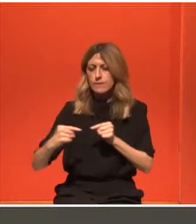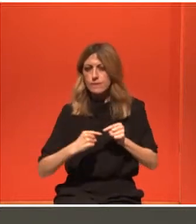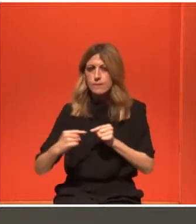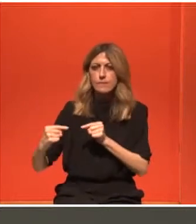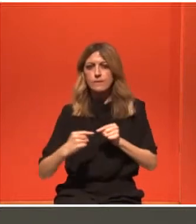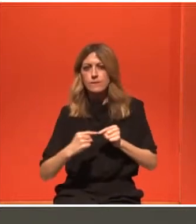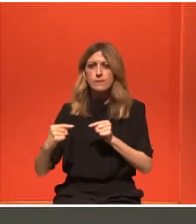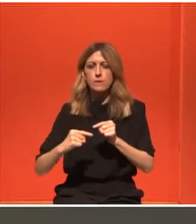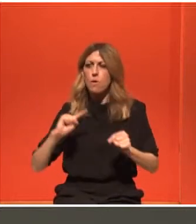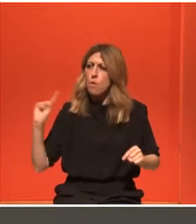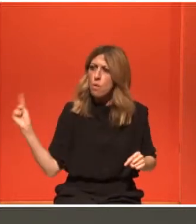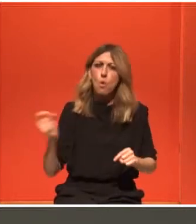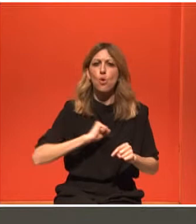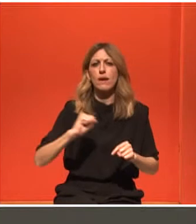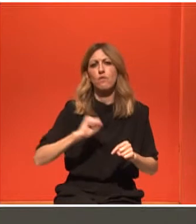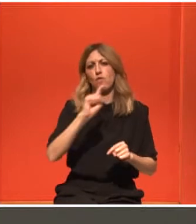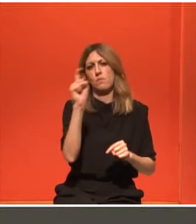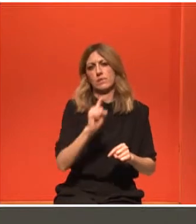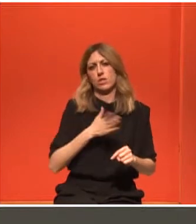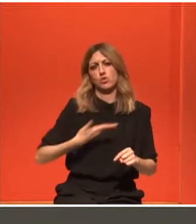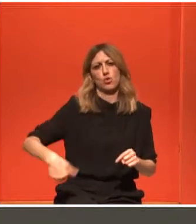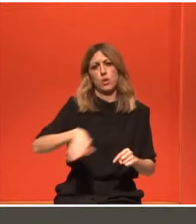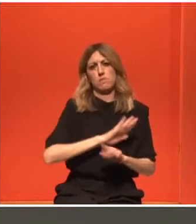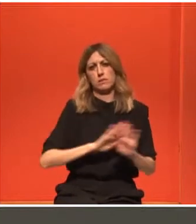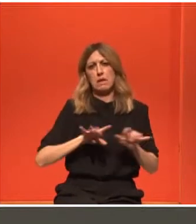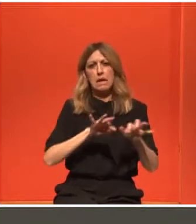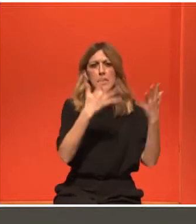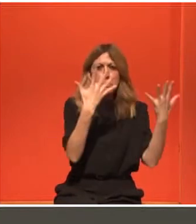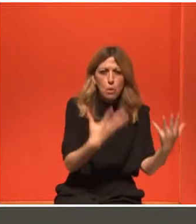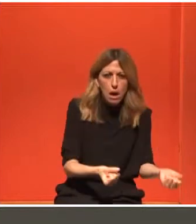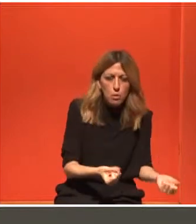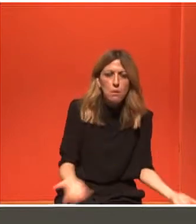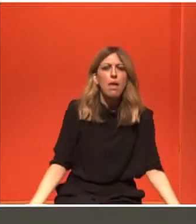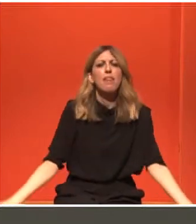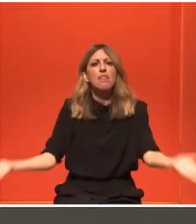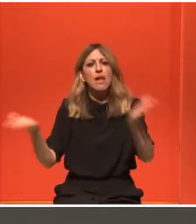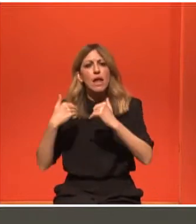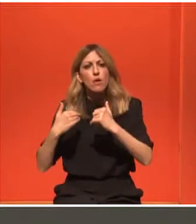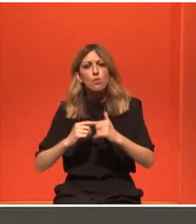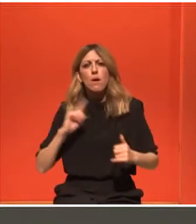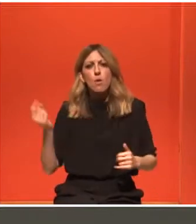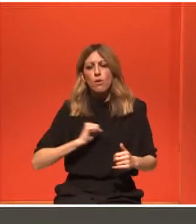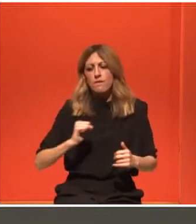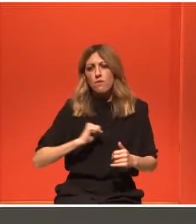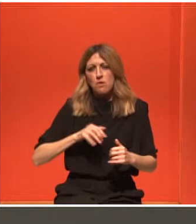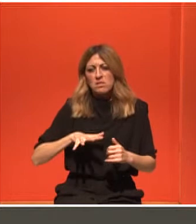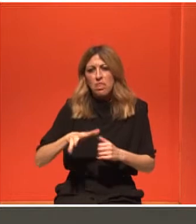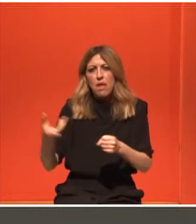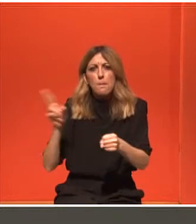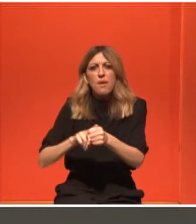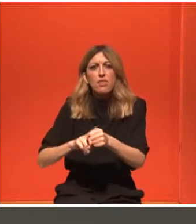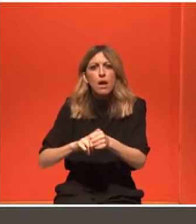Ούτως ή άλλως, με ή χωρίς καρκίνο, όλοι φοβόμαστε το θάνατο. Απλά οι άνθρωποι που έχουν περάσει από αυτό